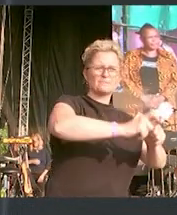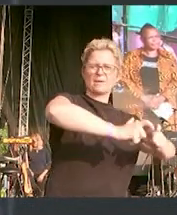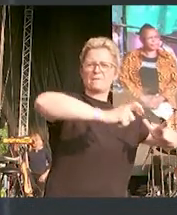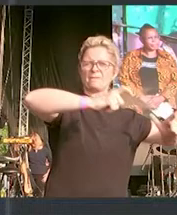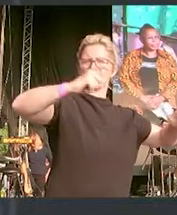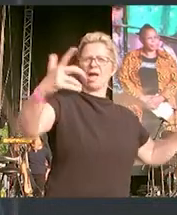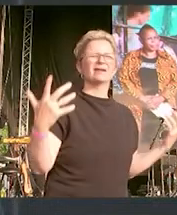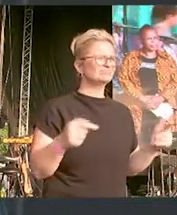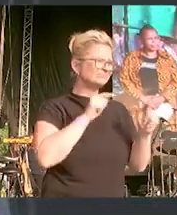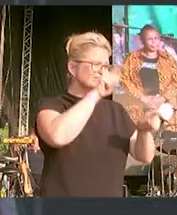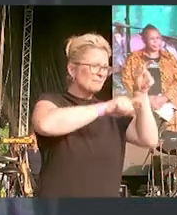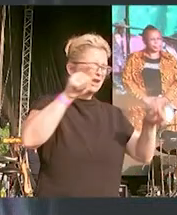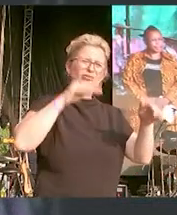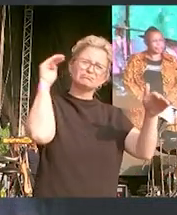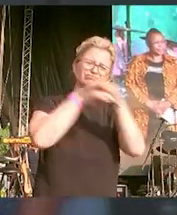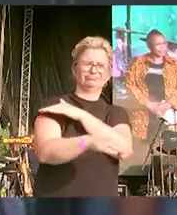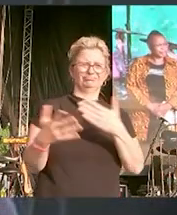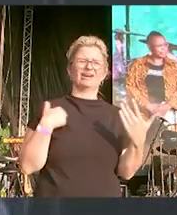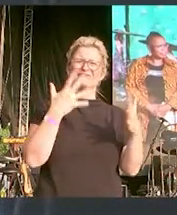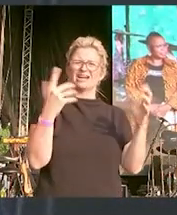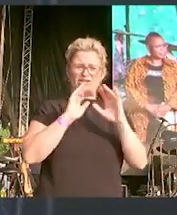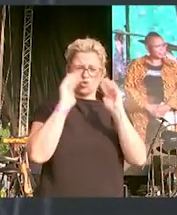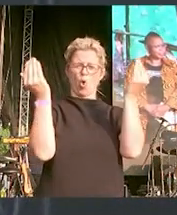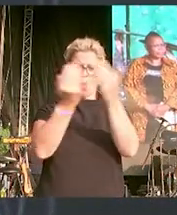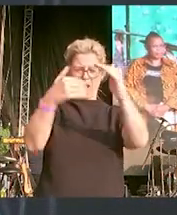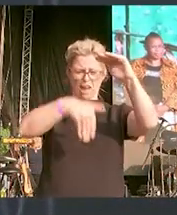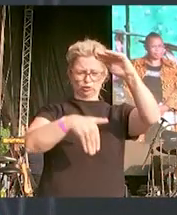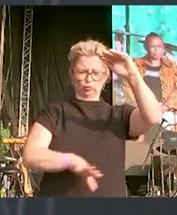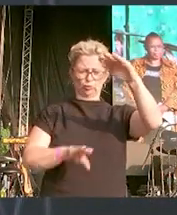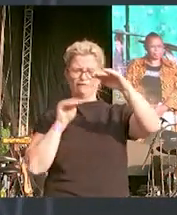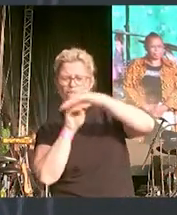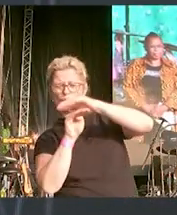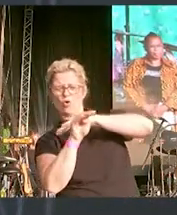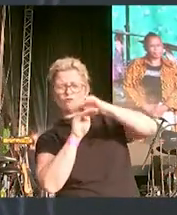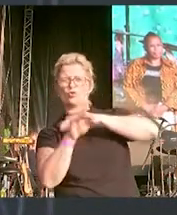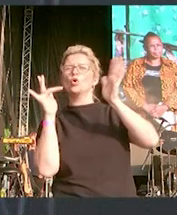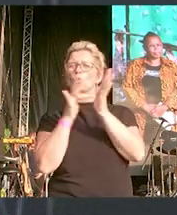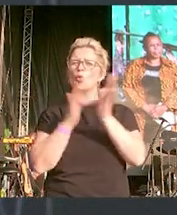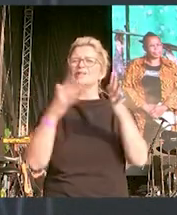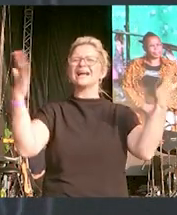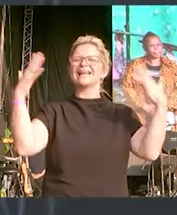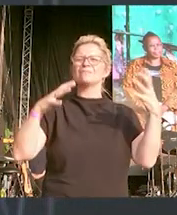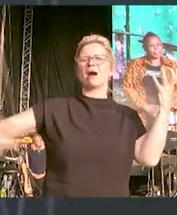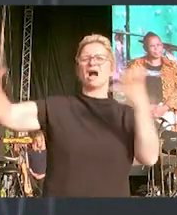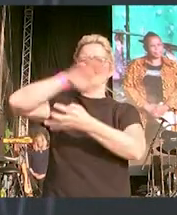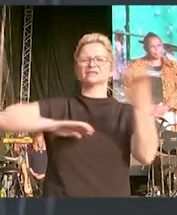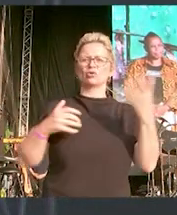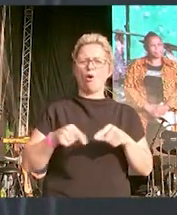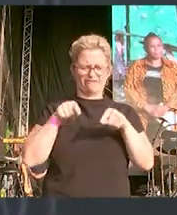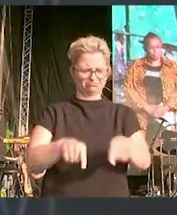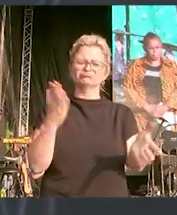Diese Menschen fliehen überwiegend aus dem globalen Süden. Denn dort sind die Folgen der Klimakatastrophe schon jetzt